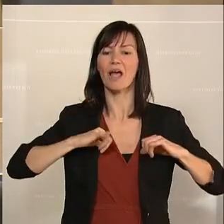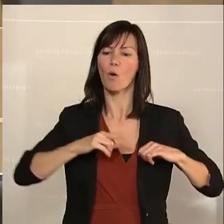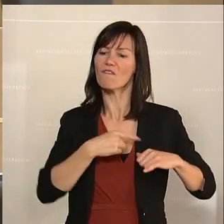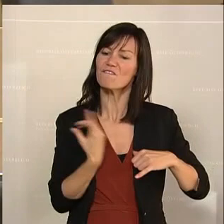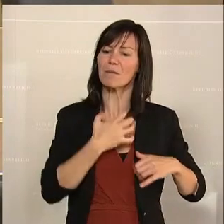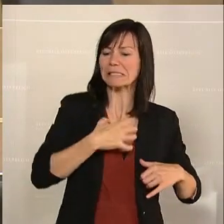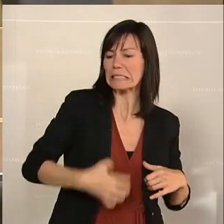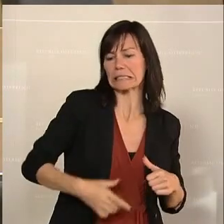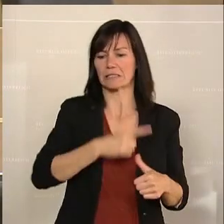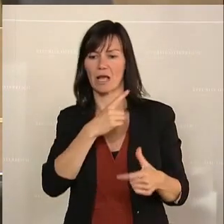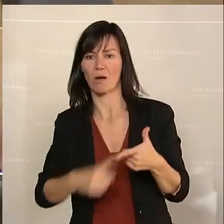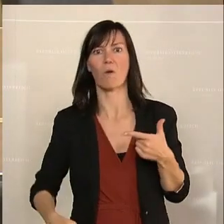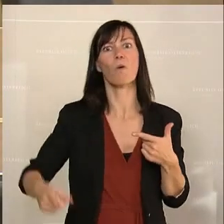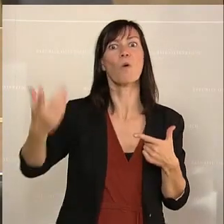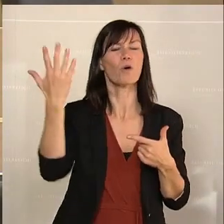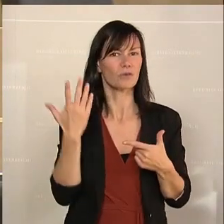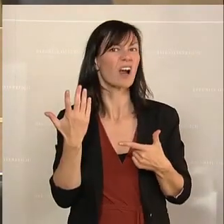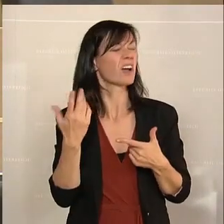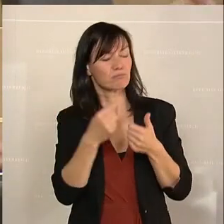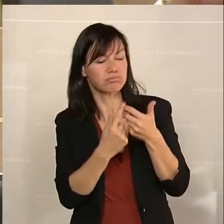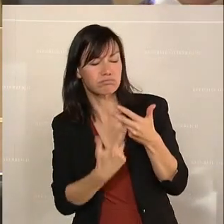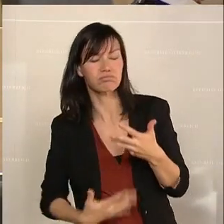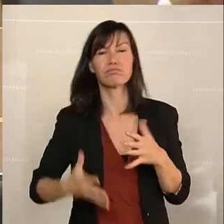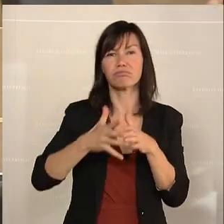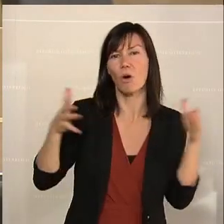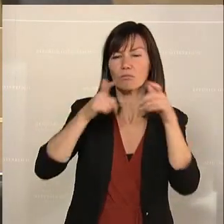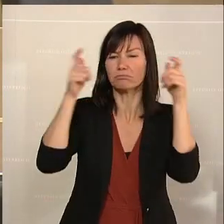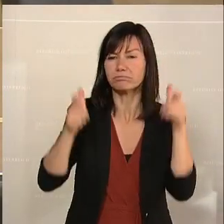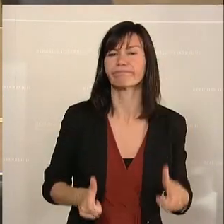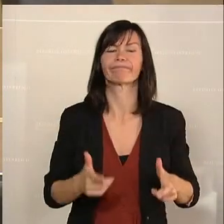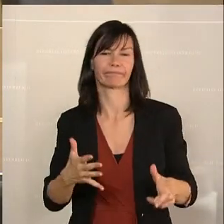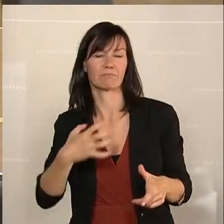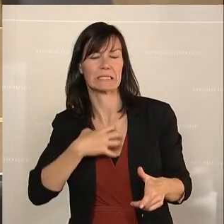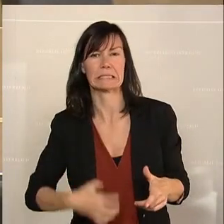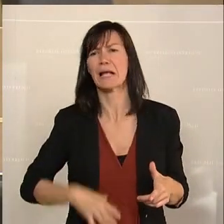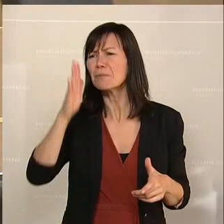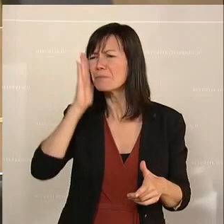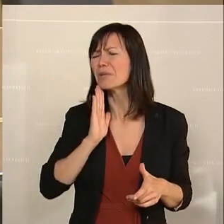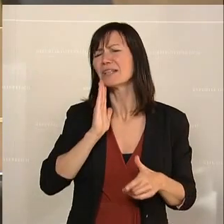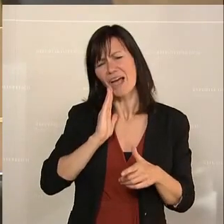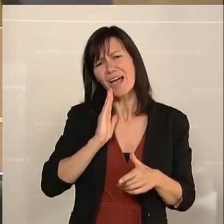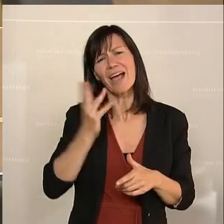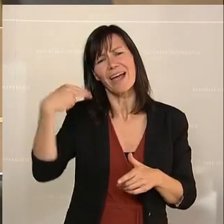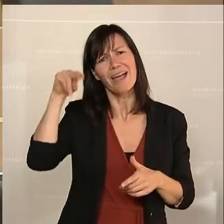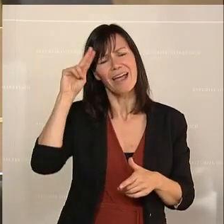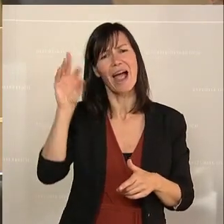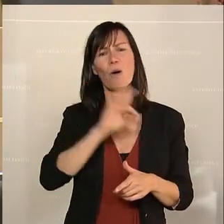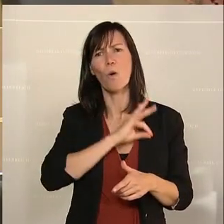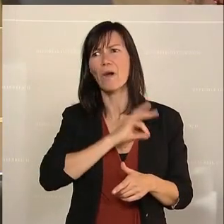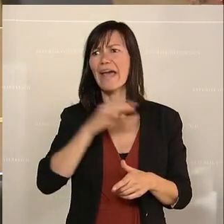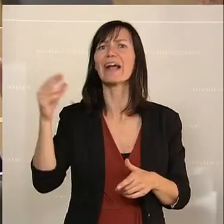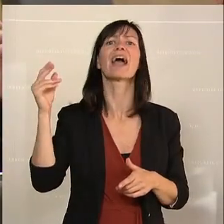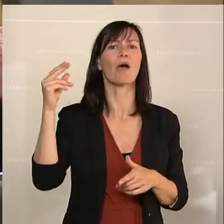Kollege Hördl, liebe Tirolerinnen und Tiroler, lassen euch nicht von dem Kollegen Hördl unter Druck setzen. Die Hypo